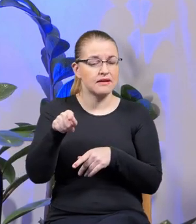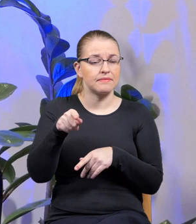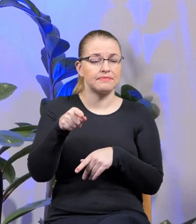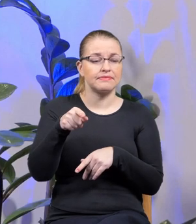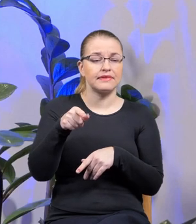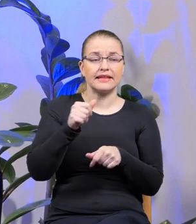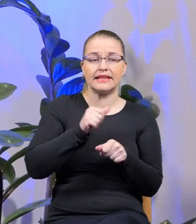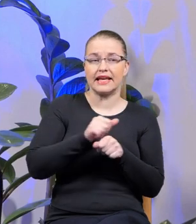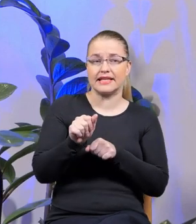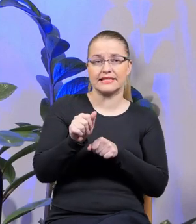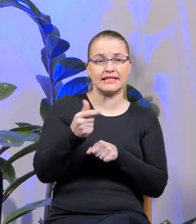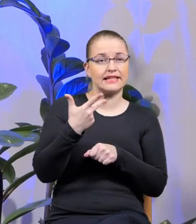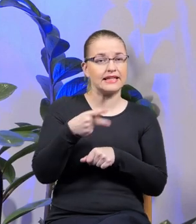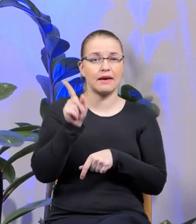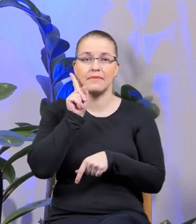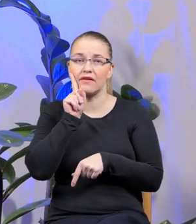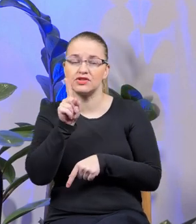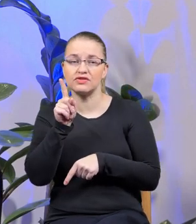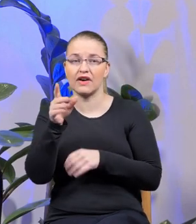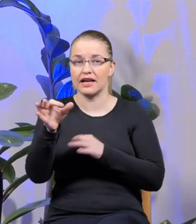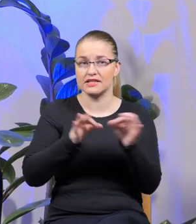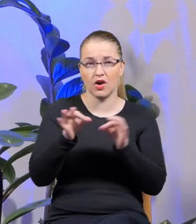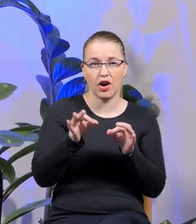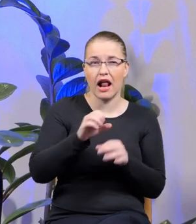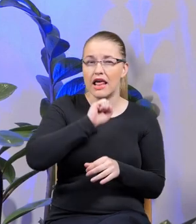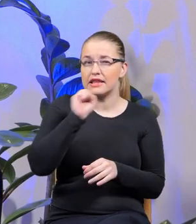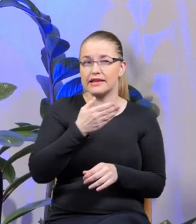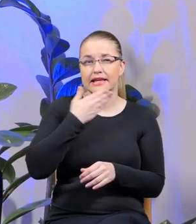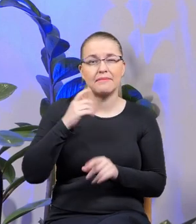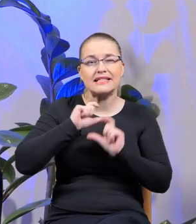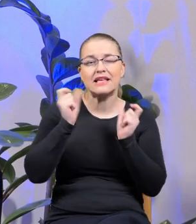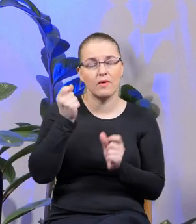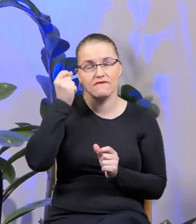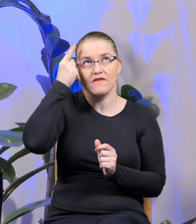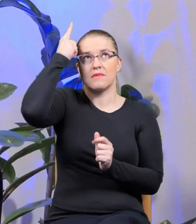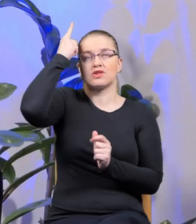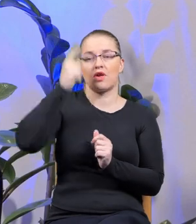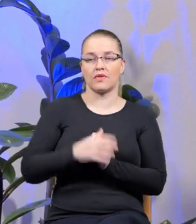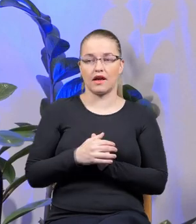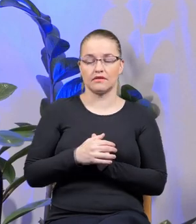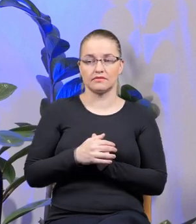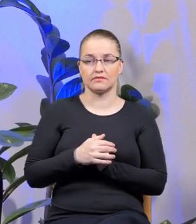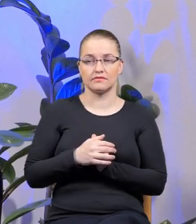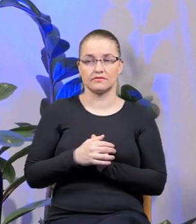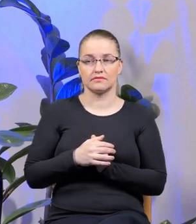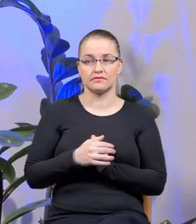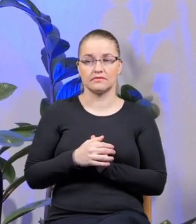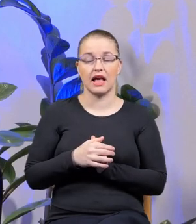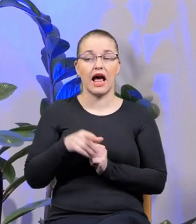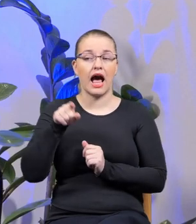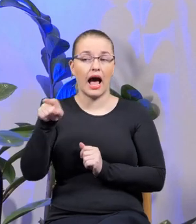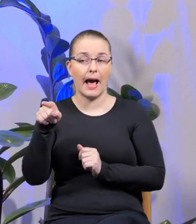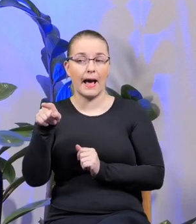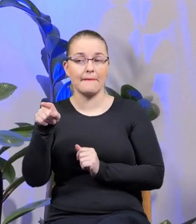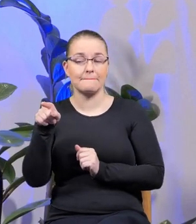całkiem wyssana z palca, czyta fikcja, a z kolei Martin